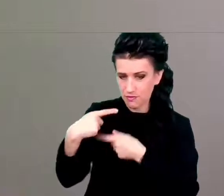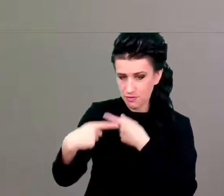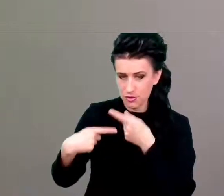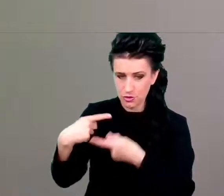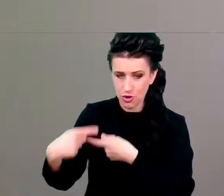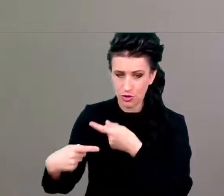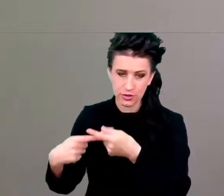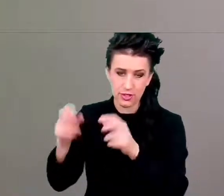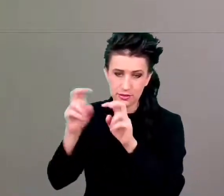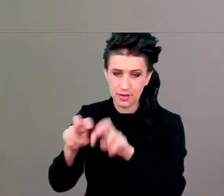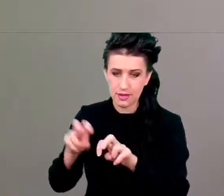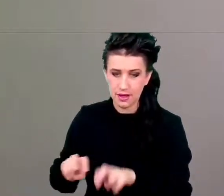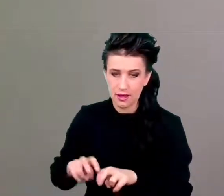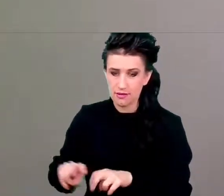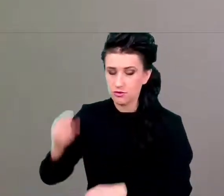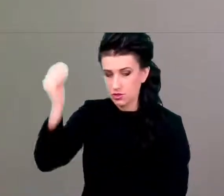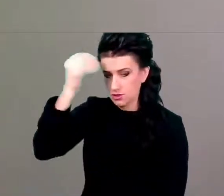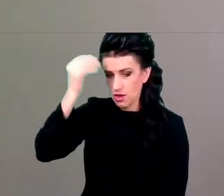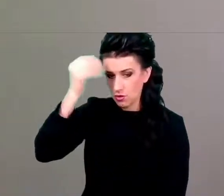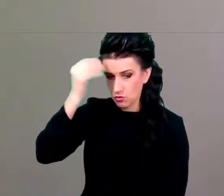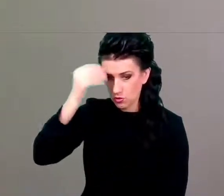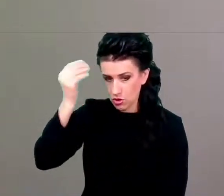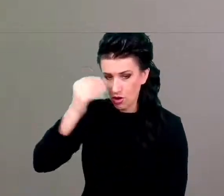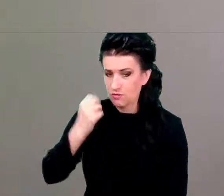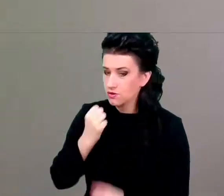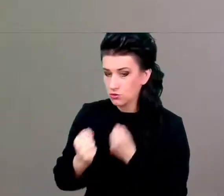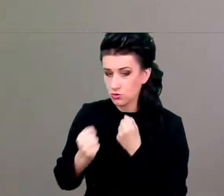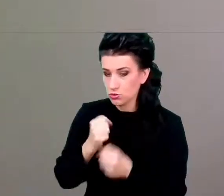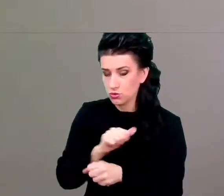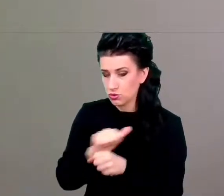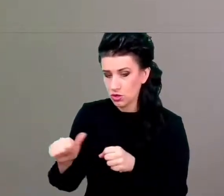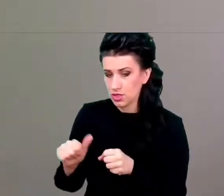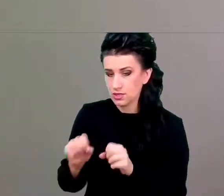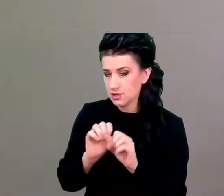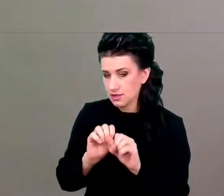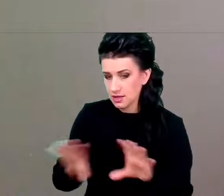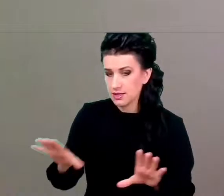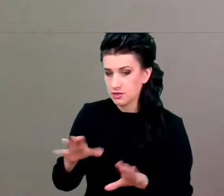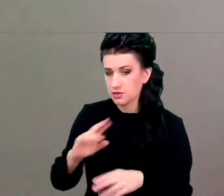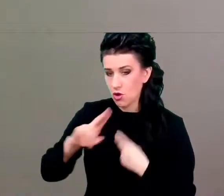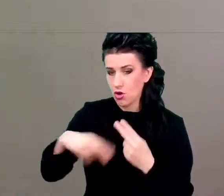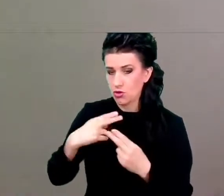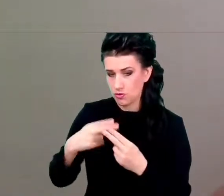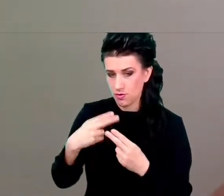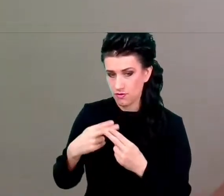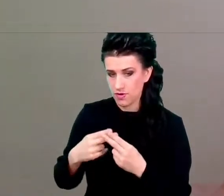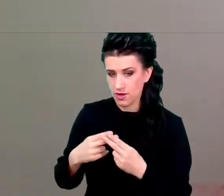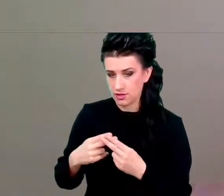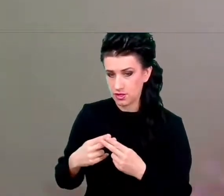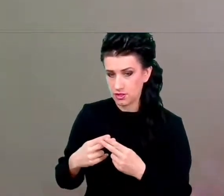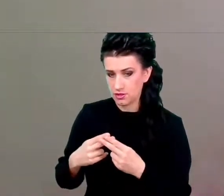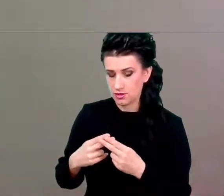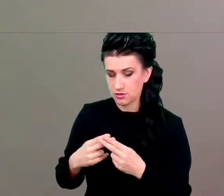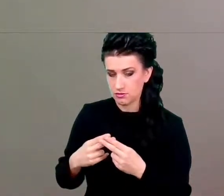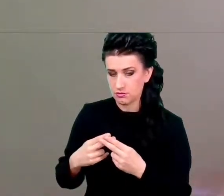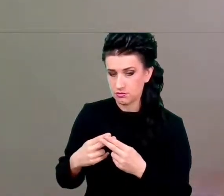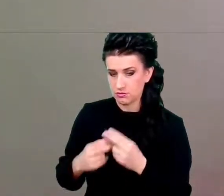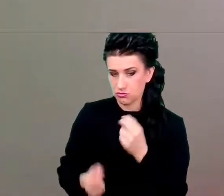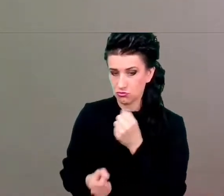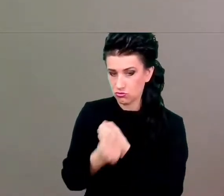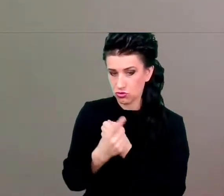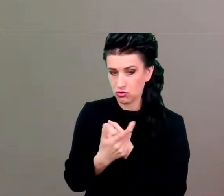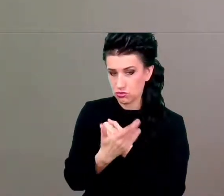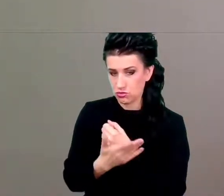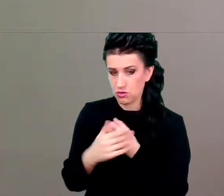badawczy, naukowy, że trudno jest tak jasno powiedzieć, że coś, jakiś proces na